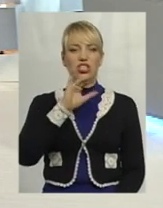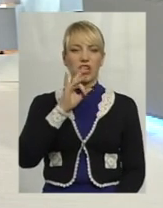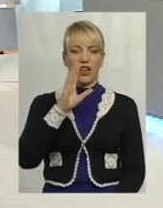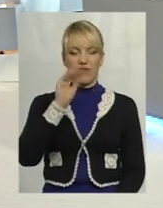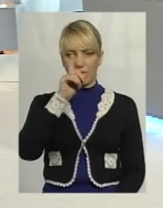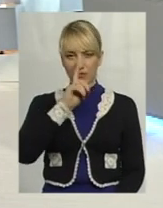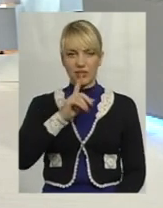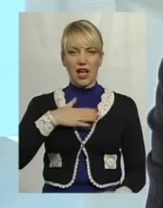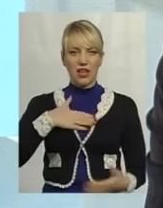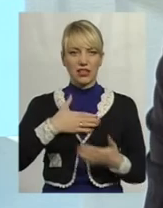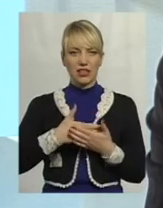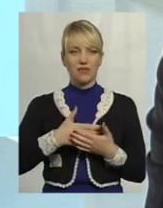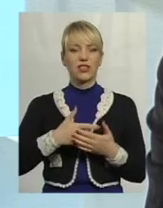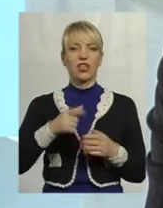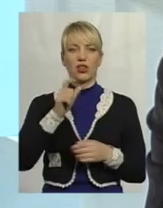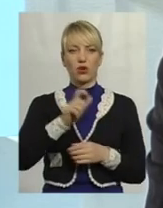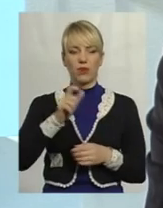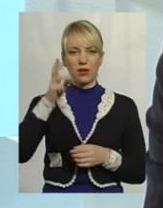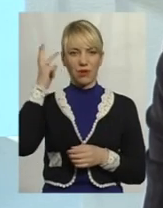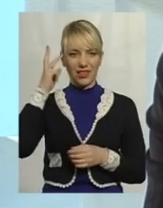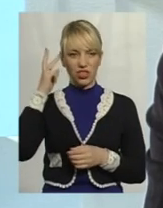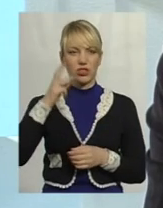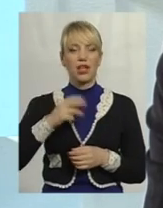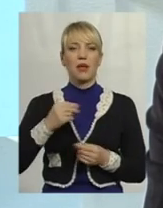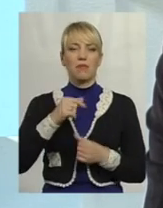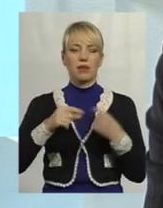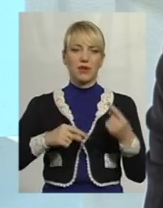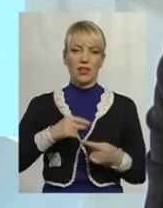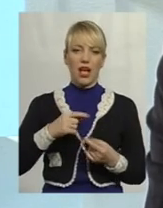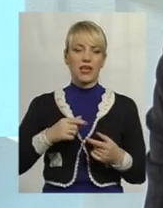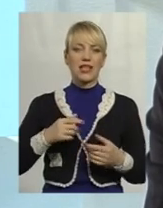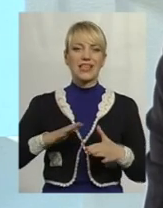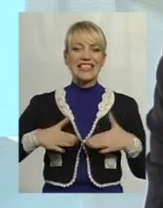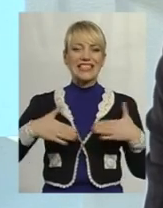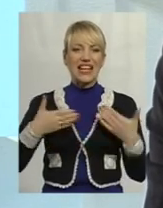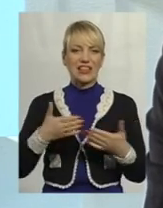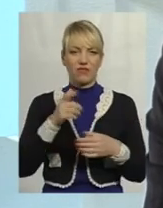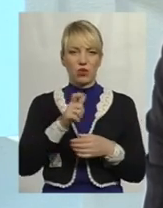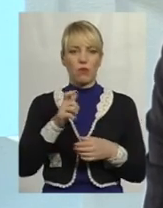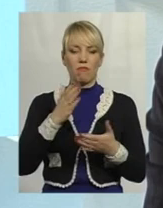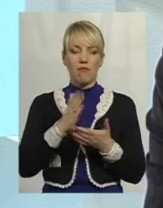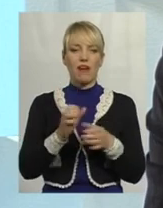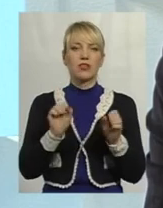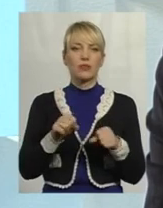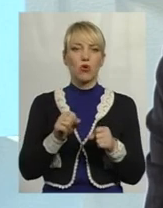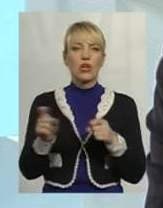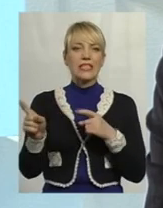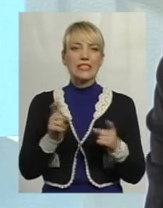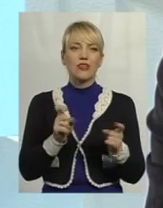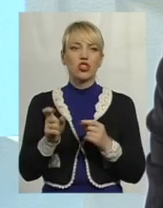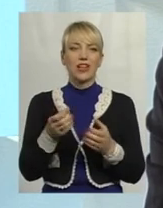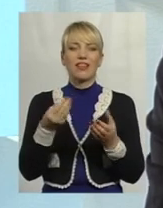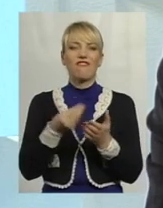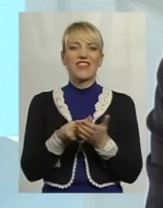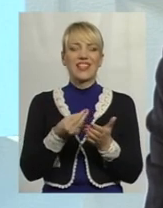активні та свідомі громадяни Хмельниччини, підприємці, ініціативні люди мають змогу залучати фінансові потоки у